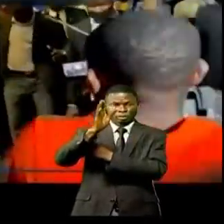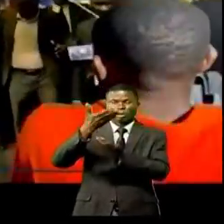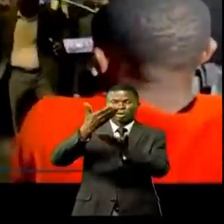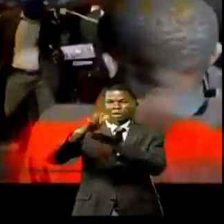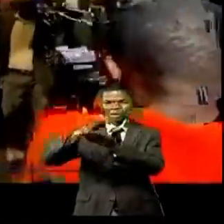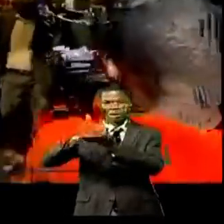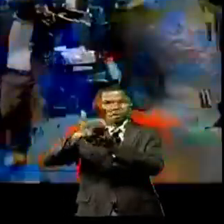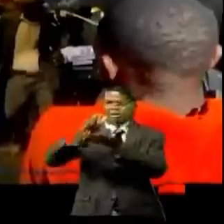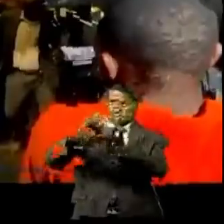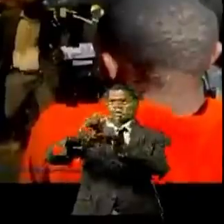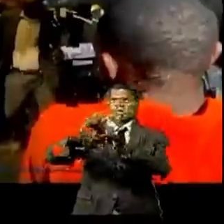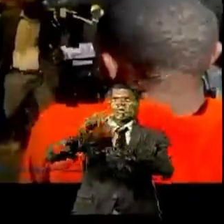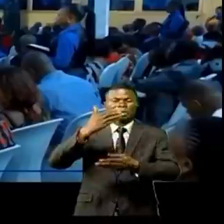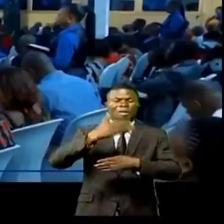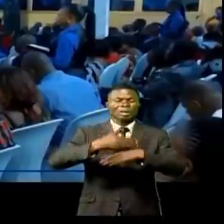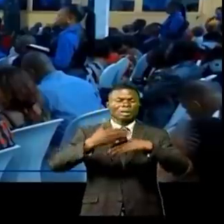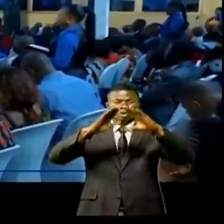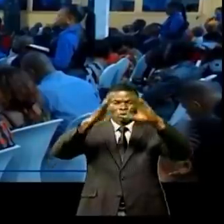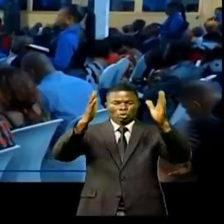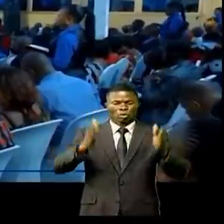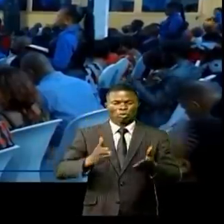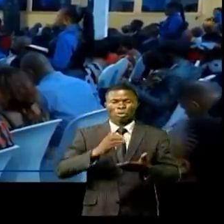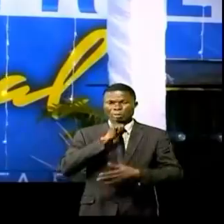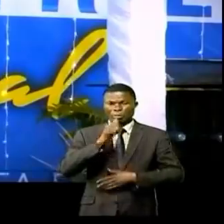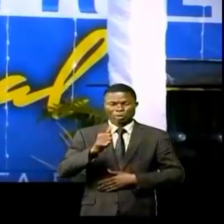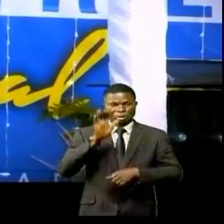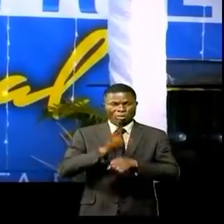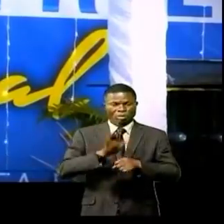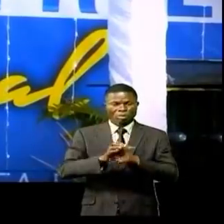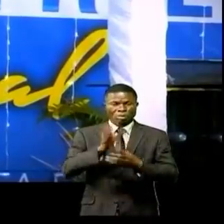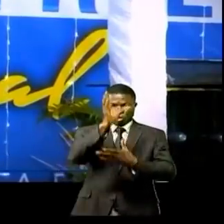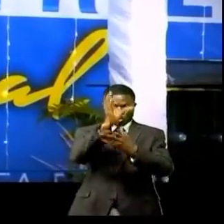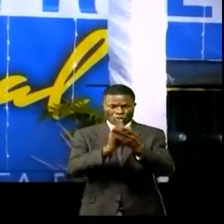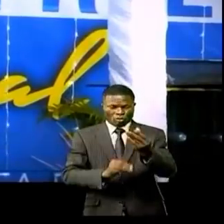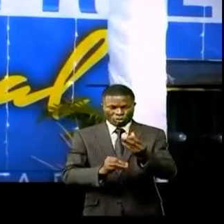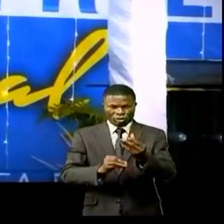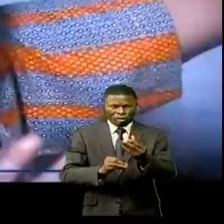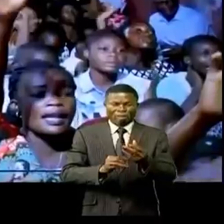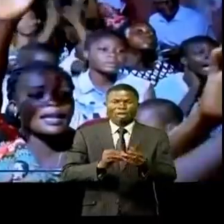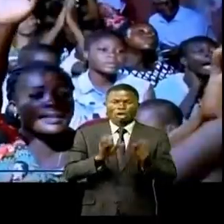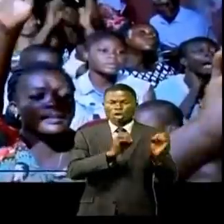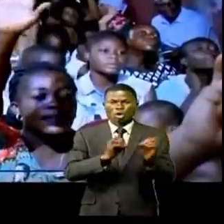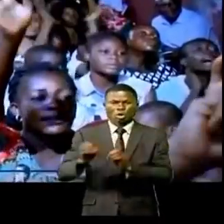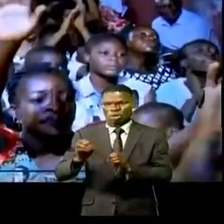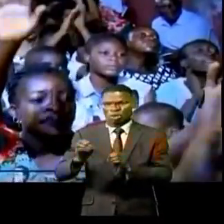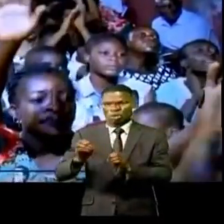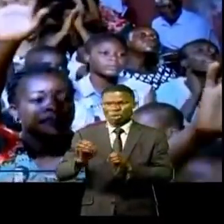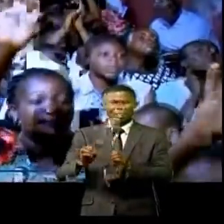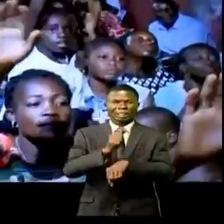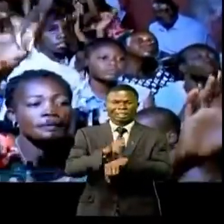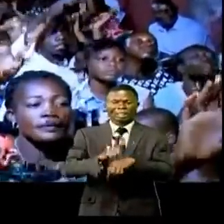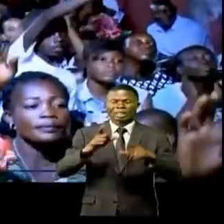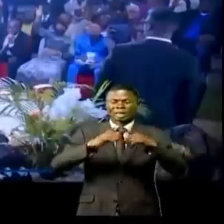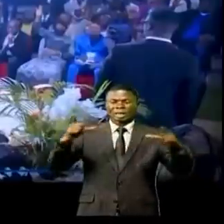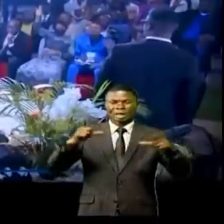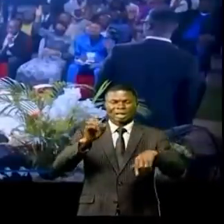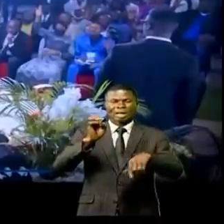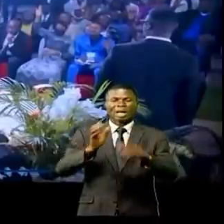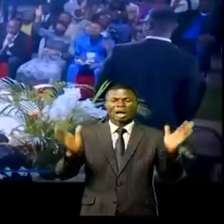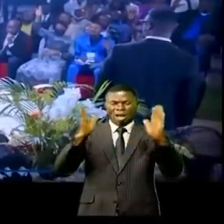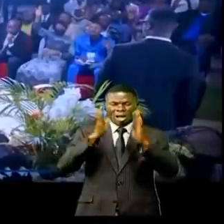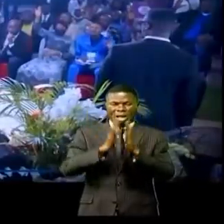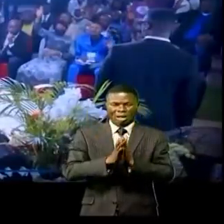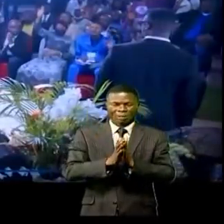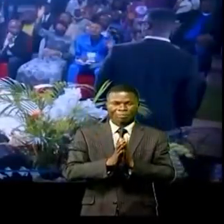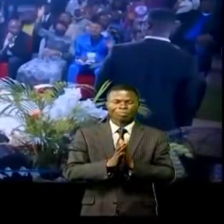la destruction des hôtels ne connaît aucune limite. Après plusieurs chapitres et éditions tenis au sein du grand temple du ministère Amen, à Libreville au